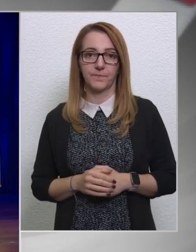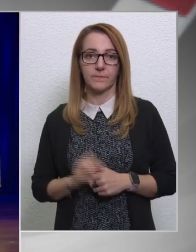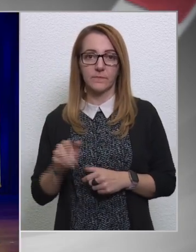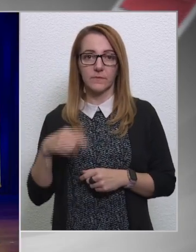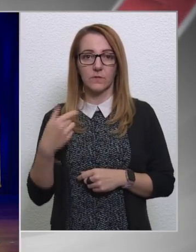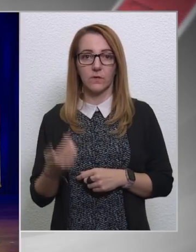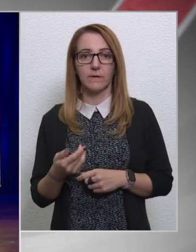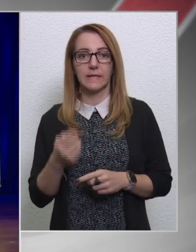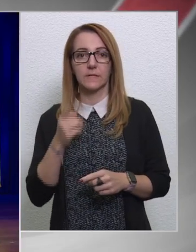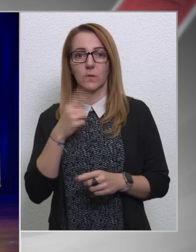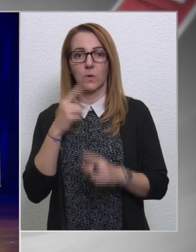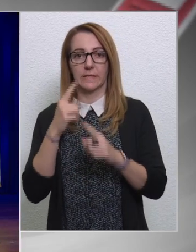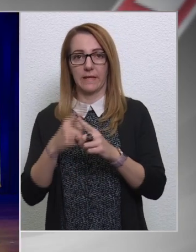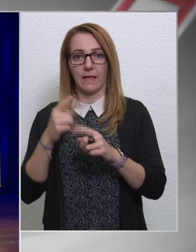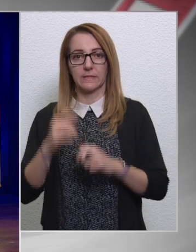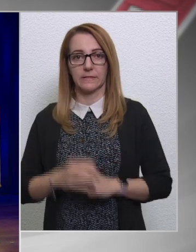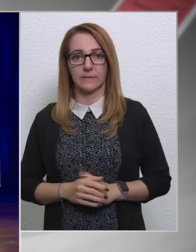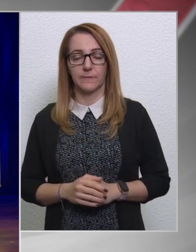Következő kérd, Telex.